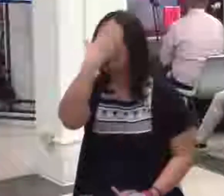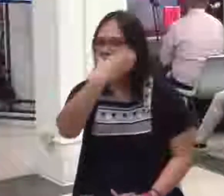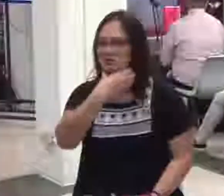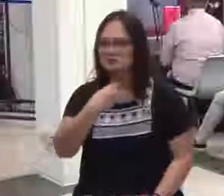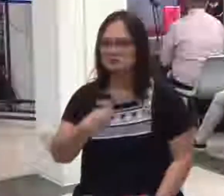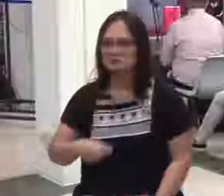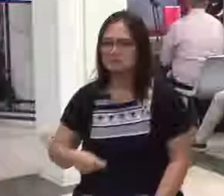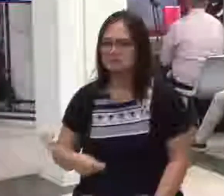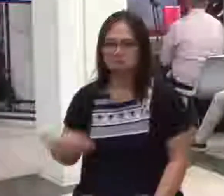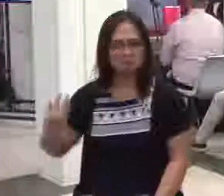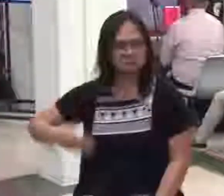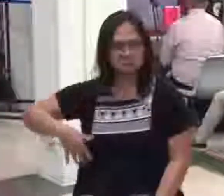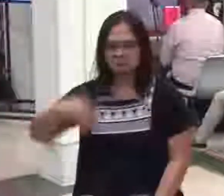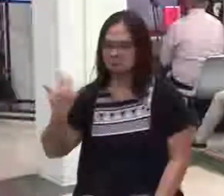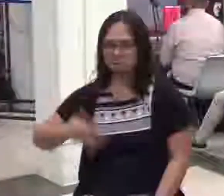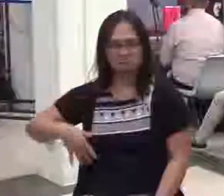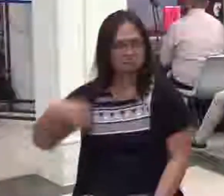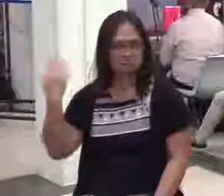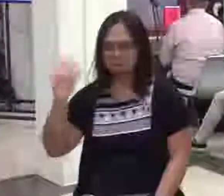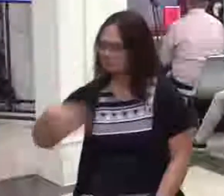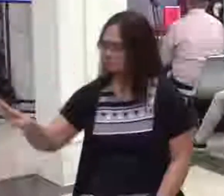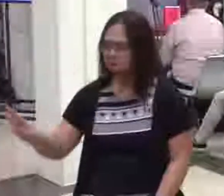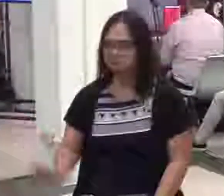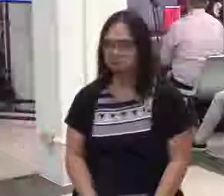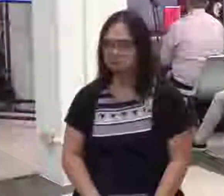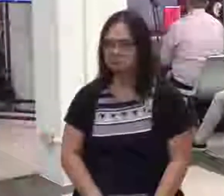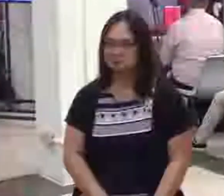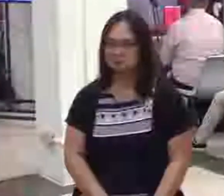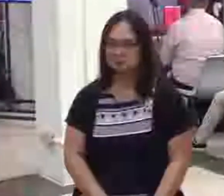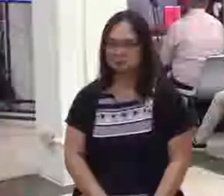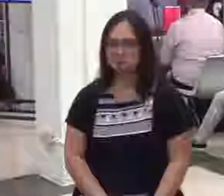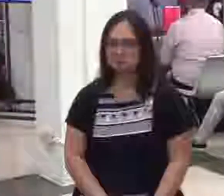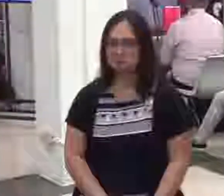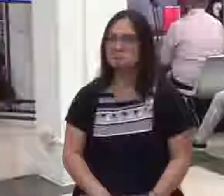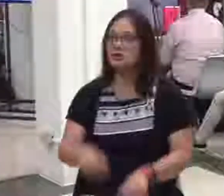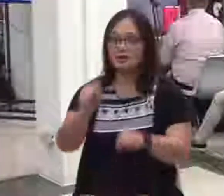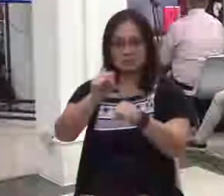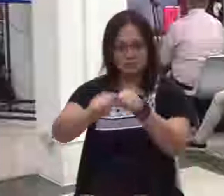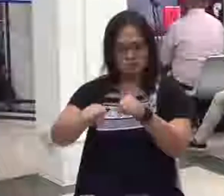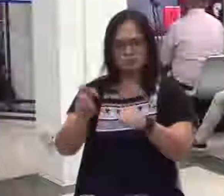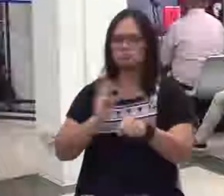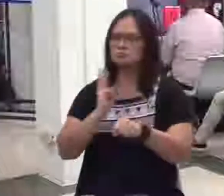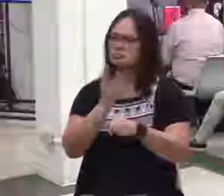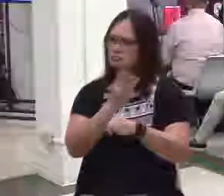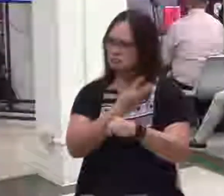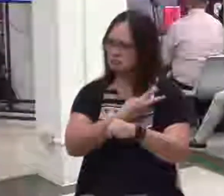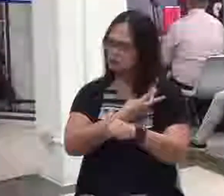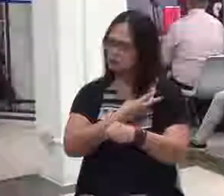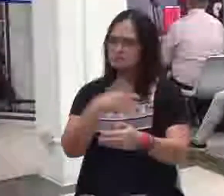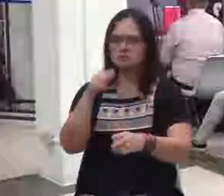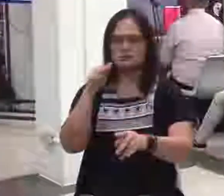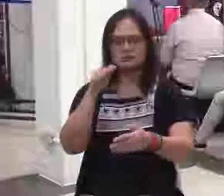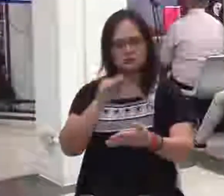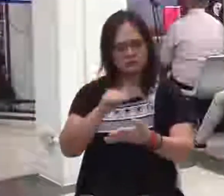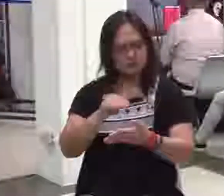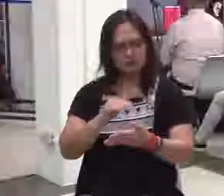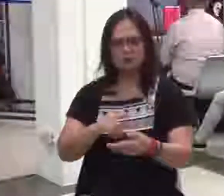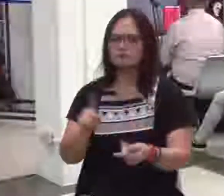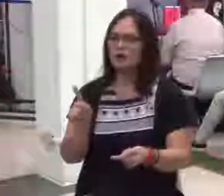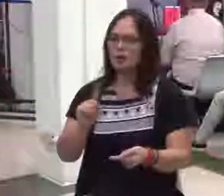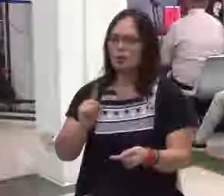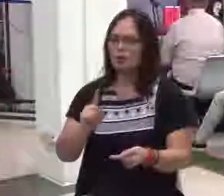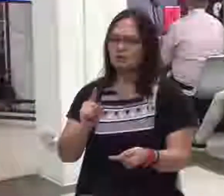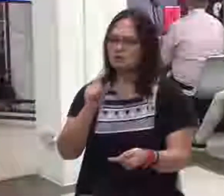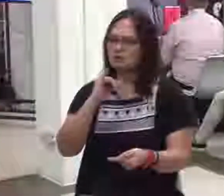yung building na yan. Kaya nga, ibinabalik natin sa topic na ano ba talaga ang luwalhati ng Diyos?